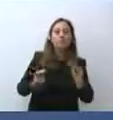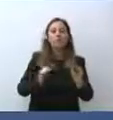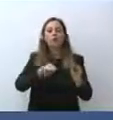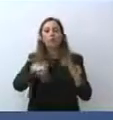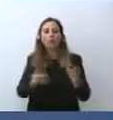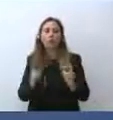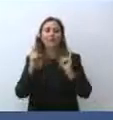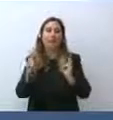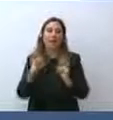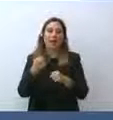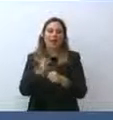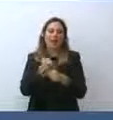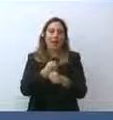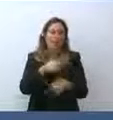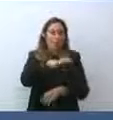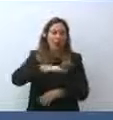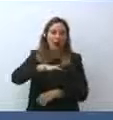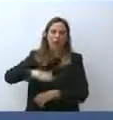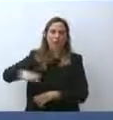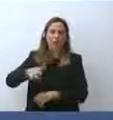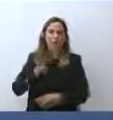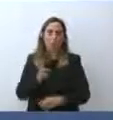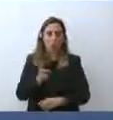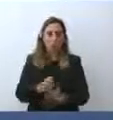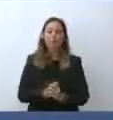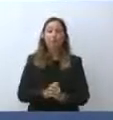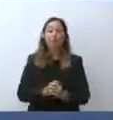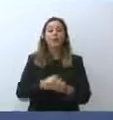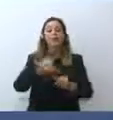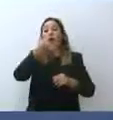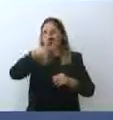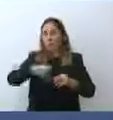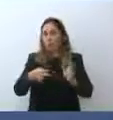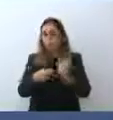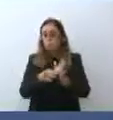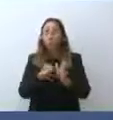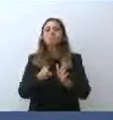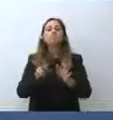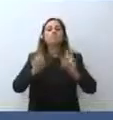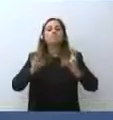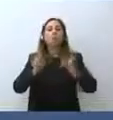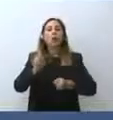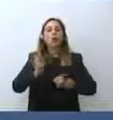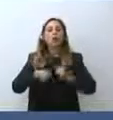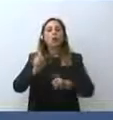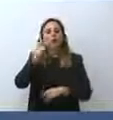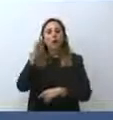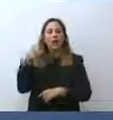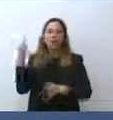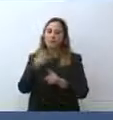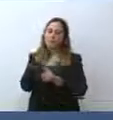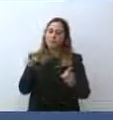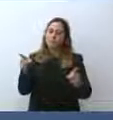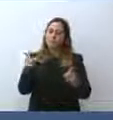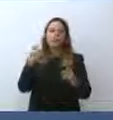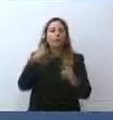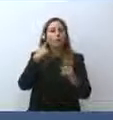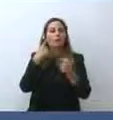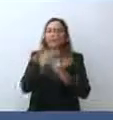Ultimo punto, politica estera. Avete seguito tutti la tragedia dell'Afghanistan.